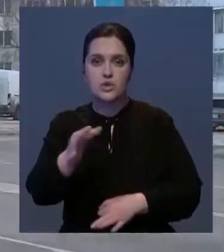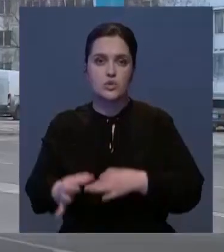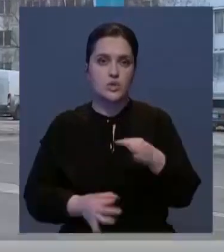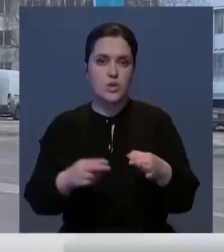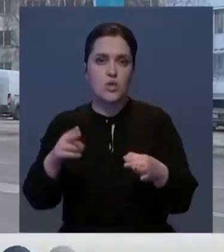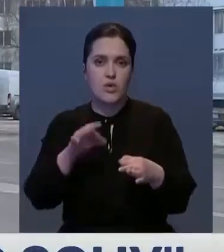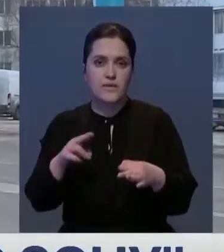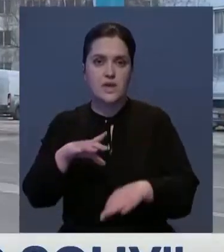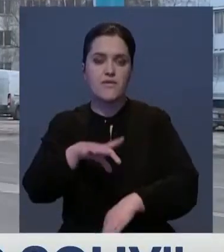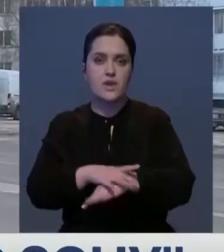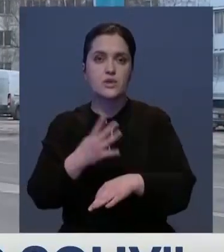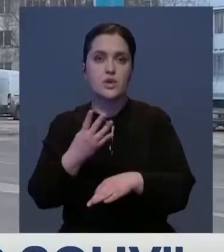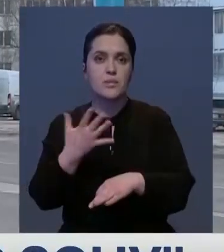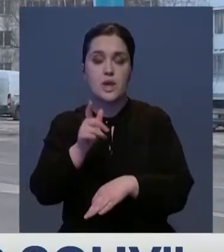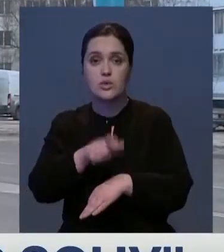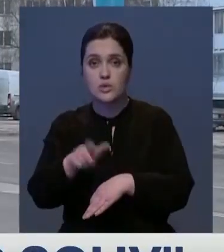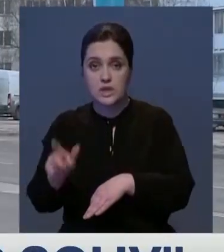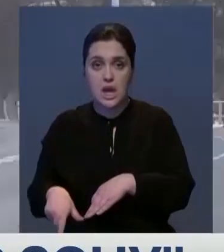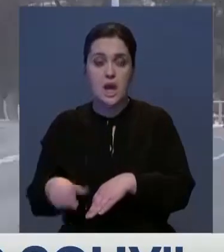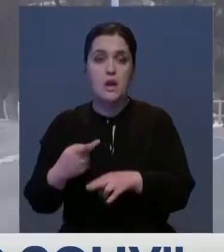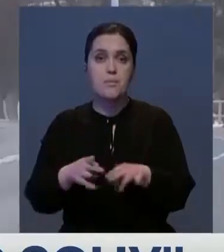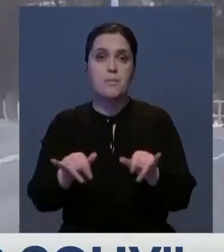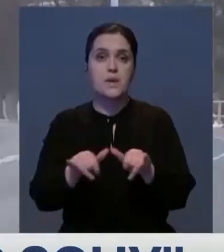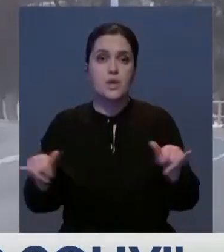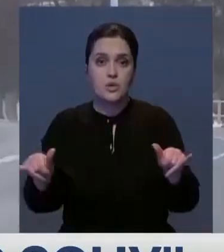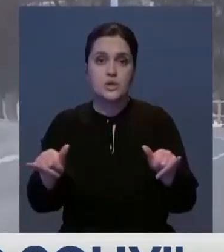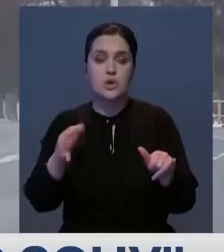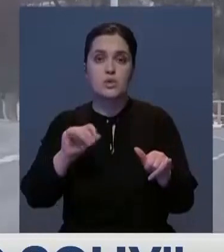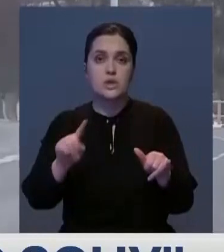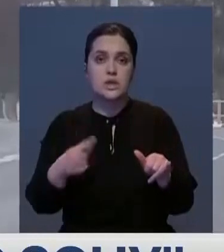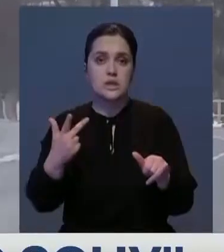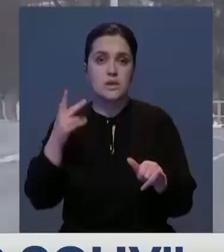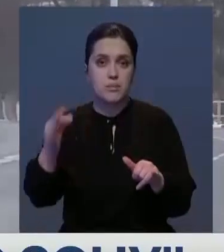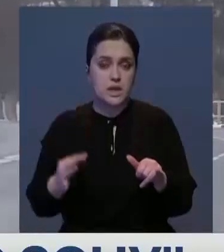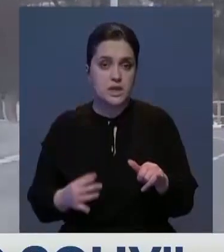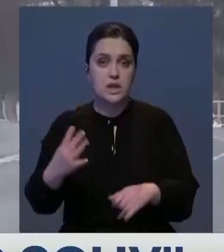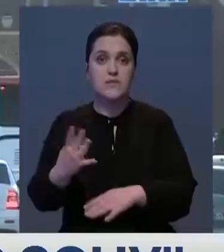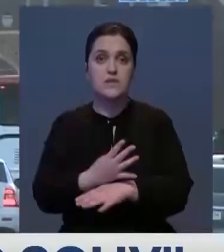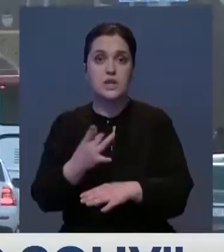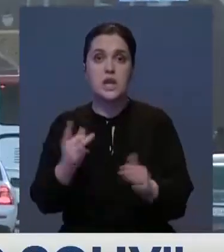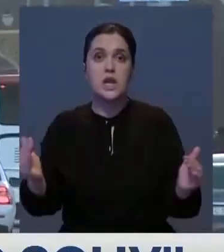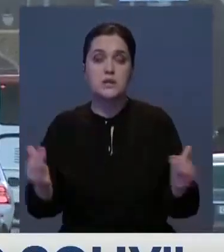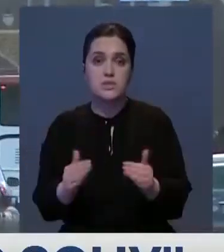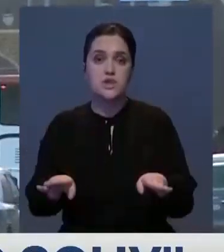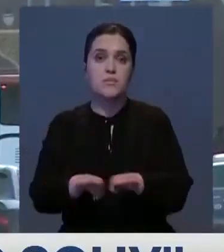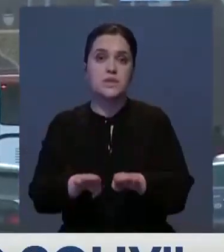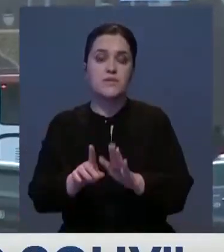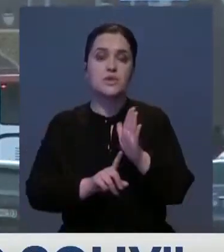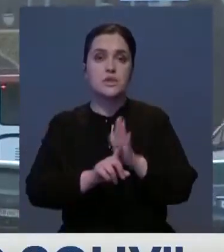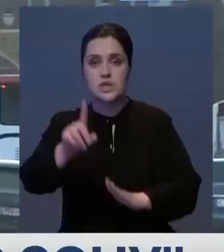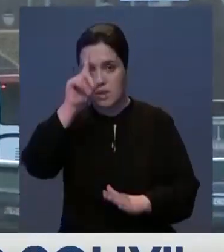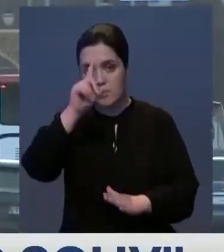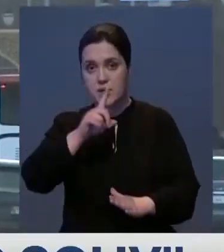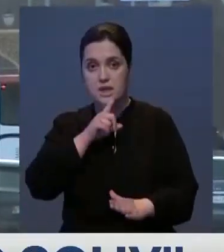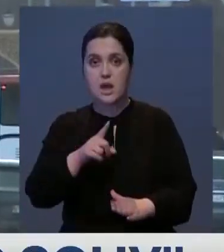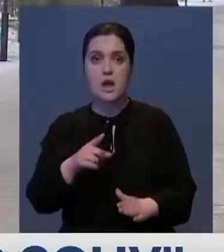COVID-19 выявили у 45 жителей. Таким образом, прирост пациентов составил 0,3%. Это в 4 раза меньше по сравнению